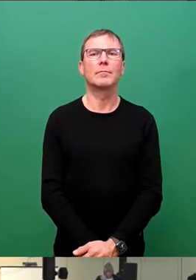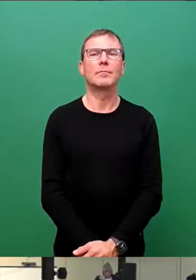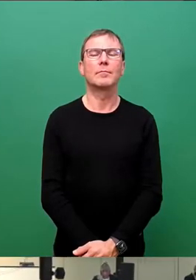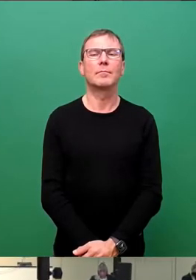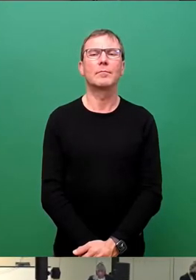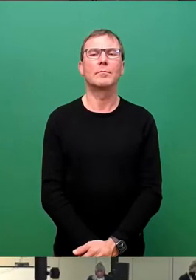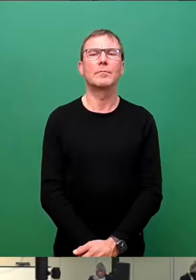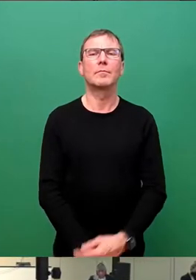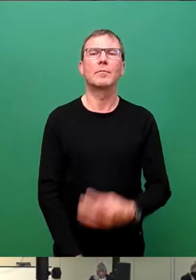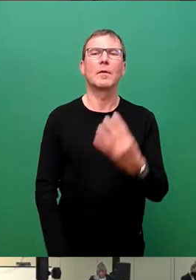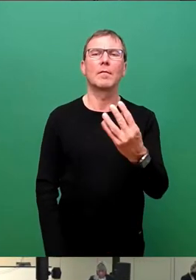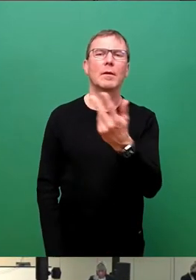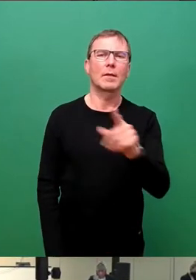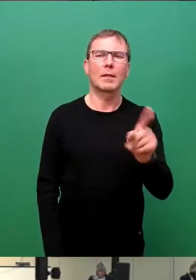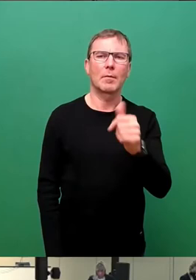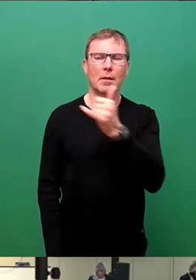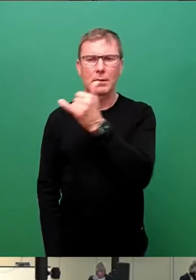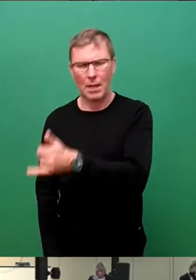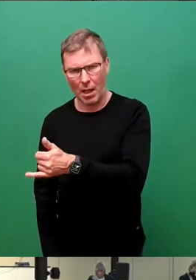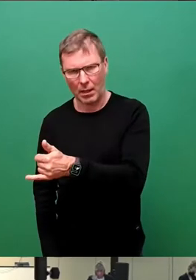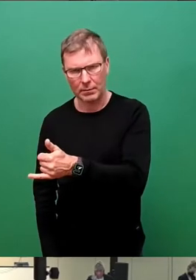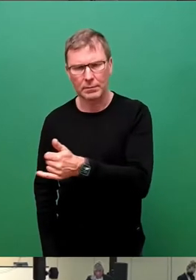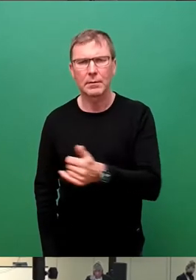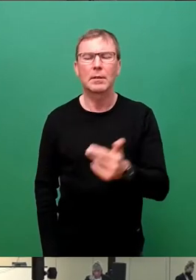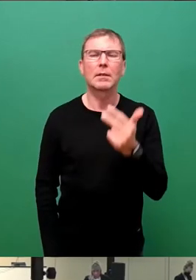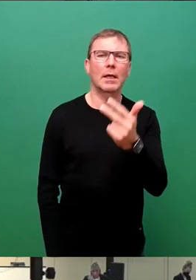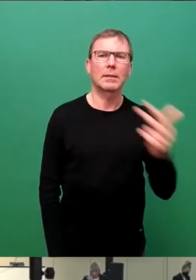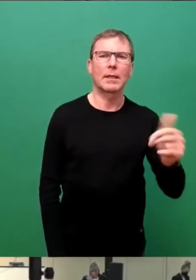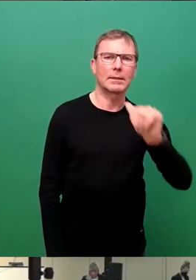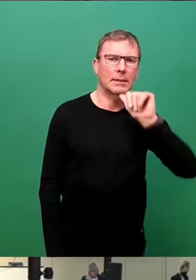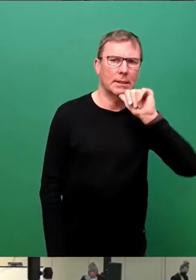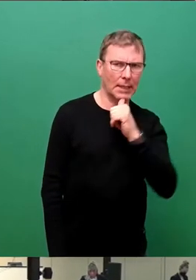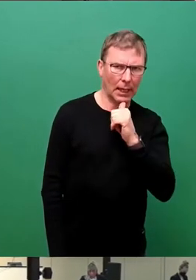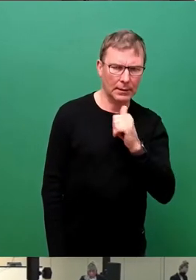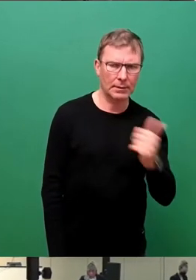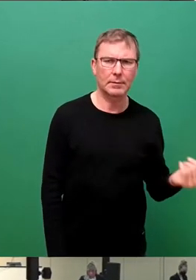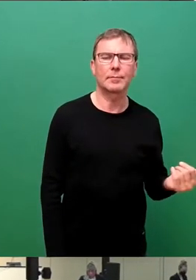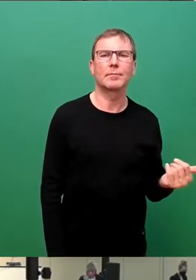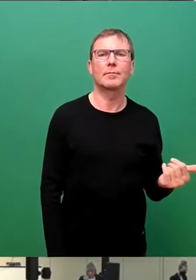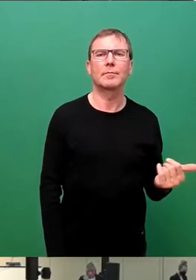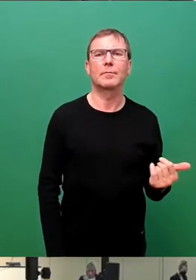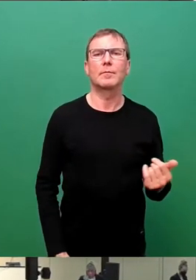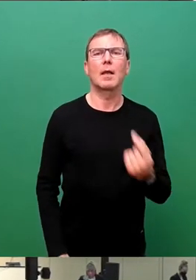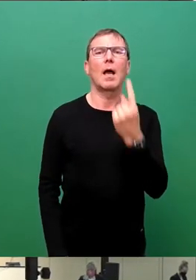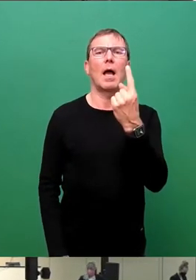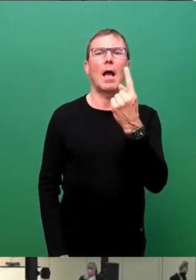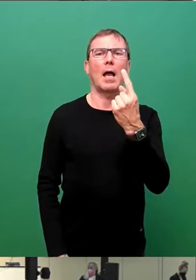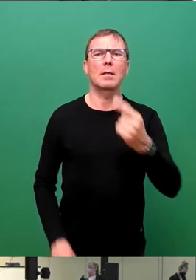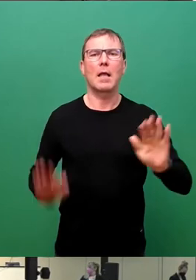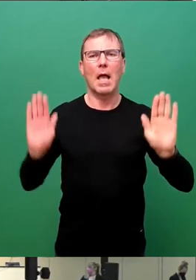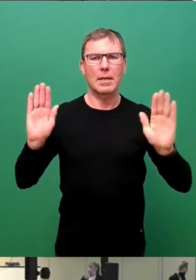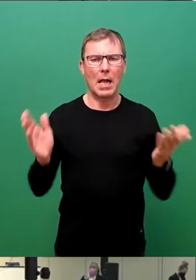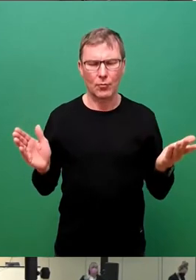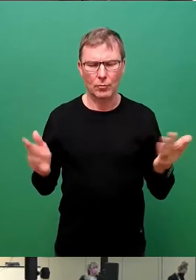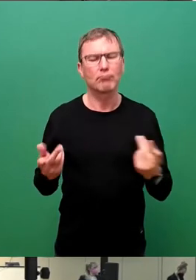34 Ja-Stimmen bei 33 Nein-Stimmen und eine Enthaltung wäre das